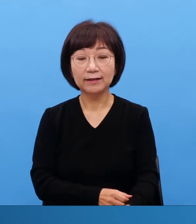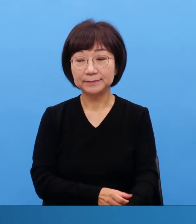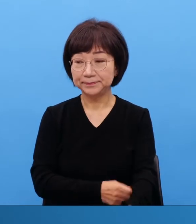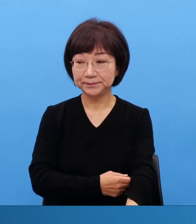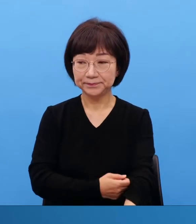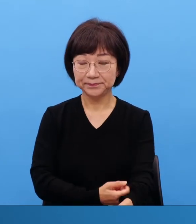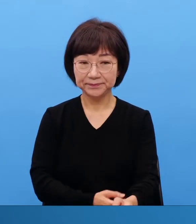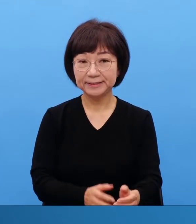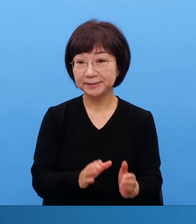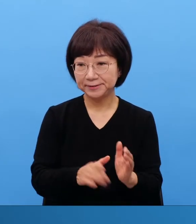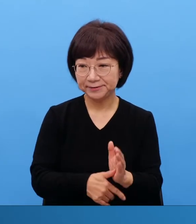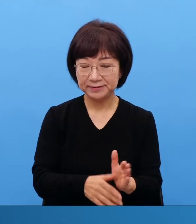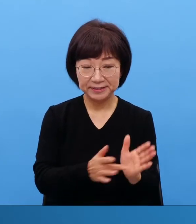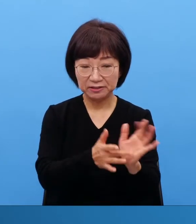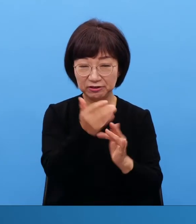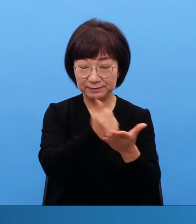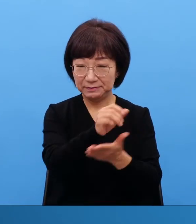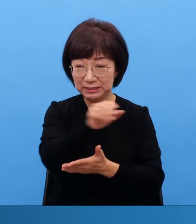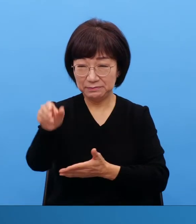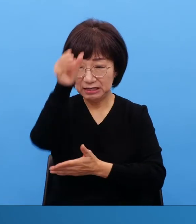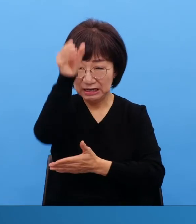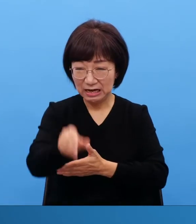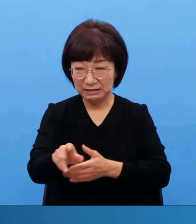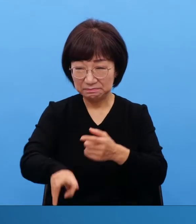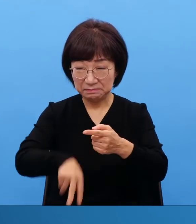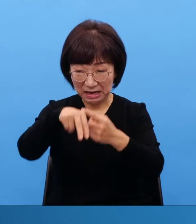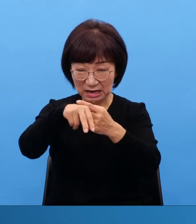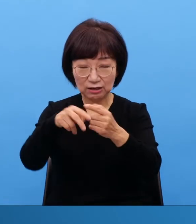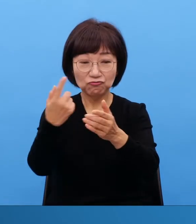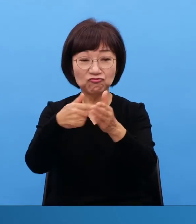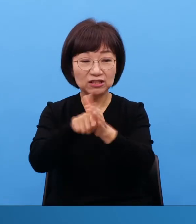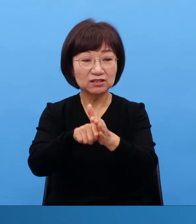안나스에게 먼저 데려가고 첨포했을 때